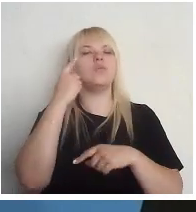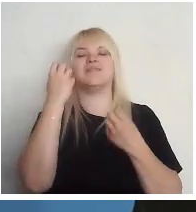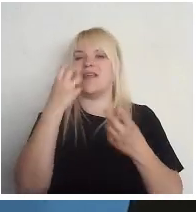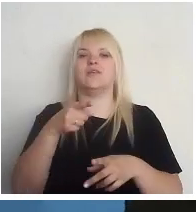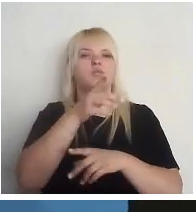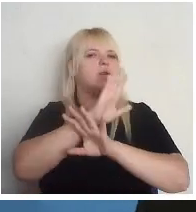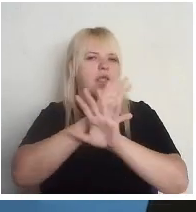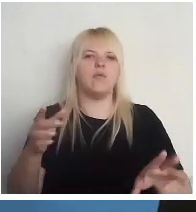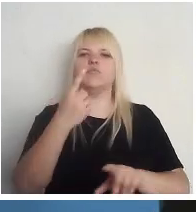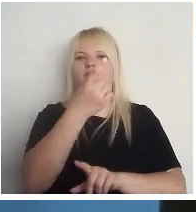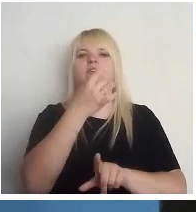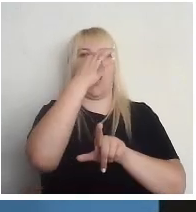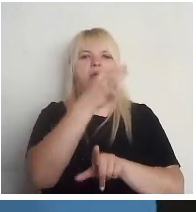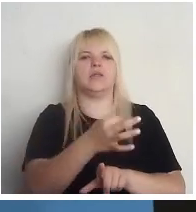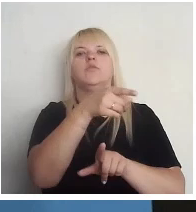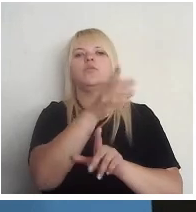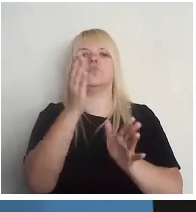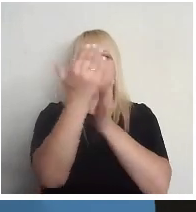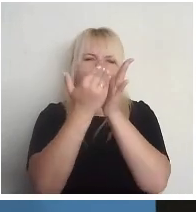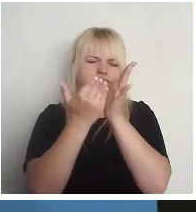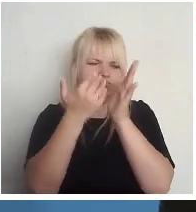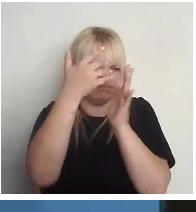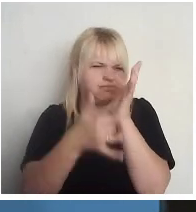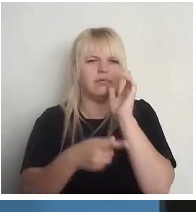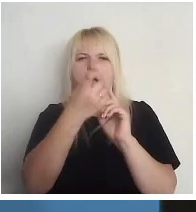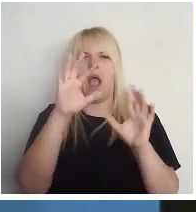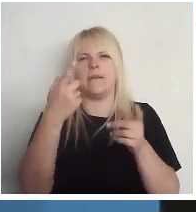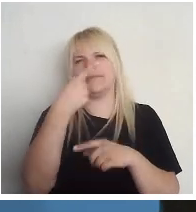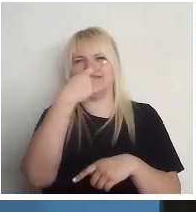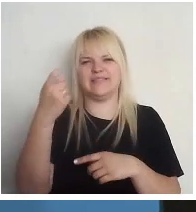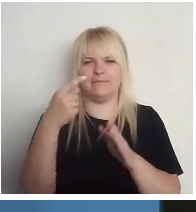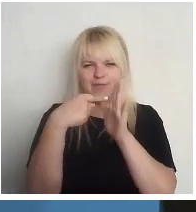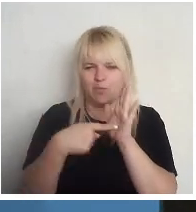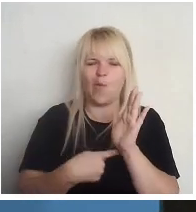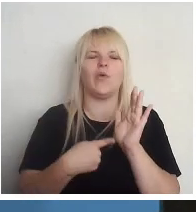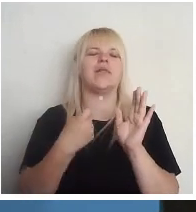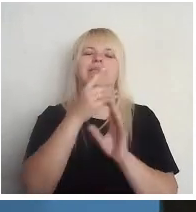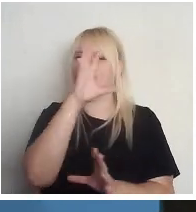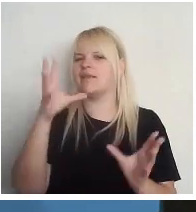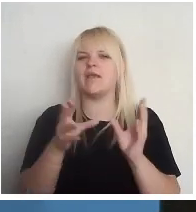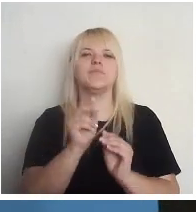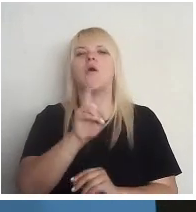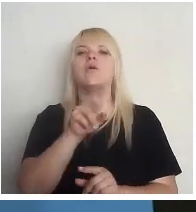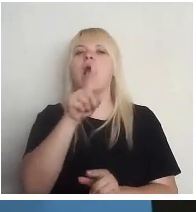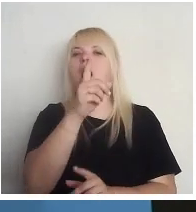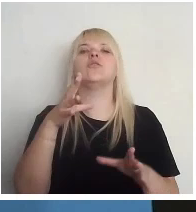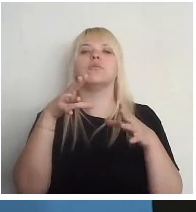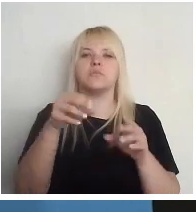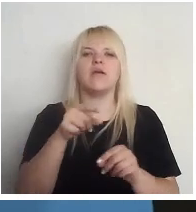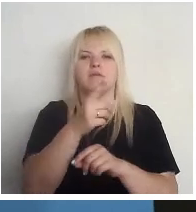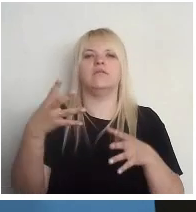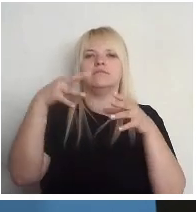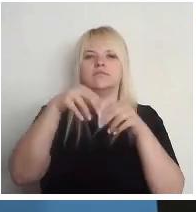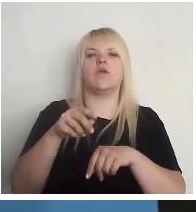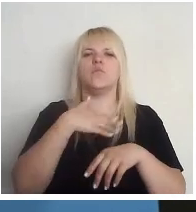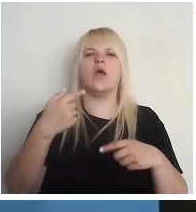viena atbilde, tur tas saraksts būs visticamāk uz simts punktiem, un kā to izdarīt ir iesaistot ļoti